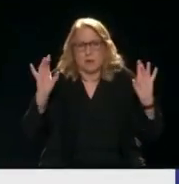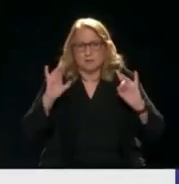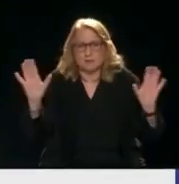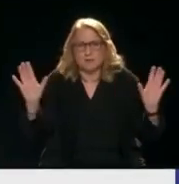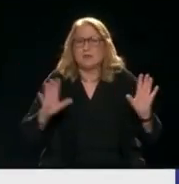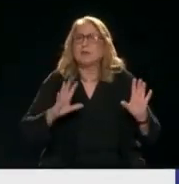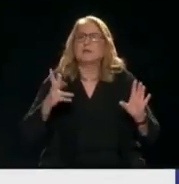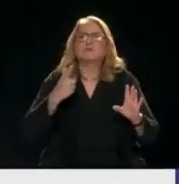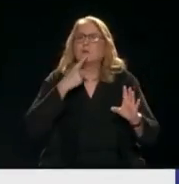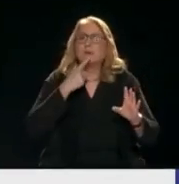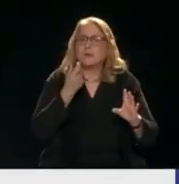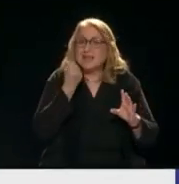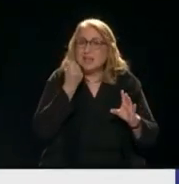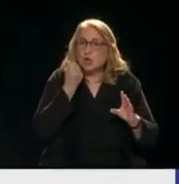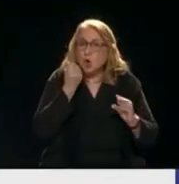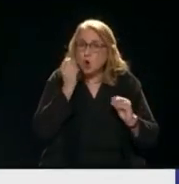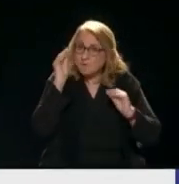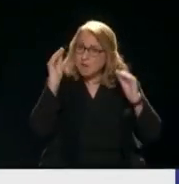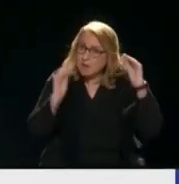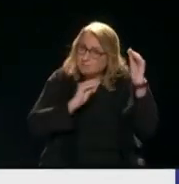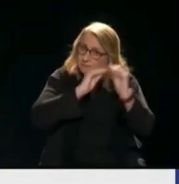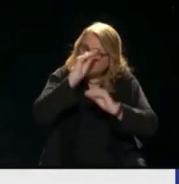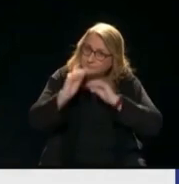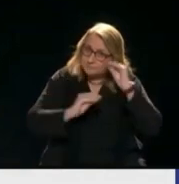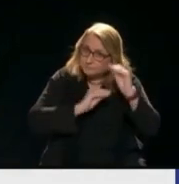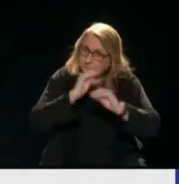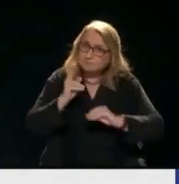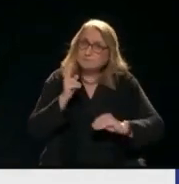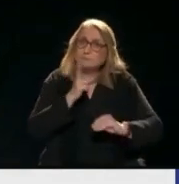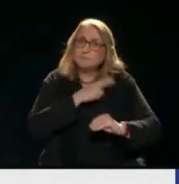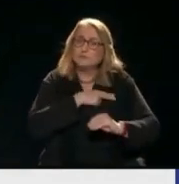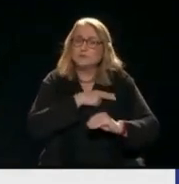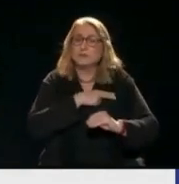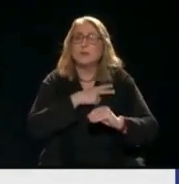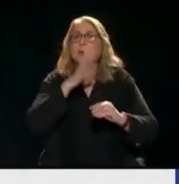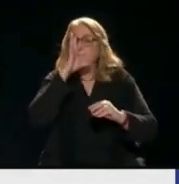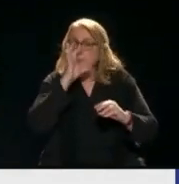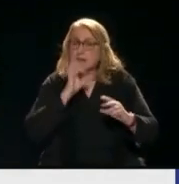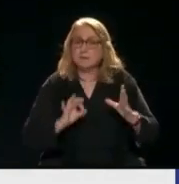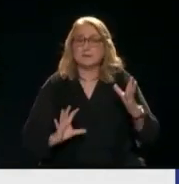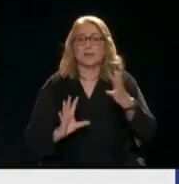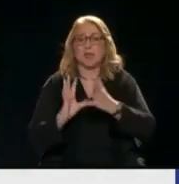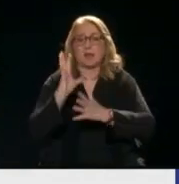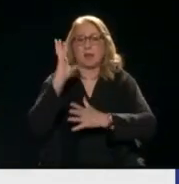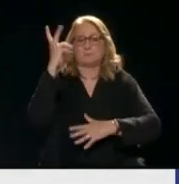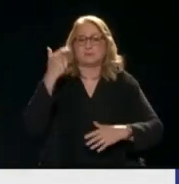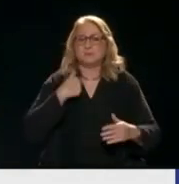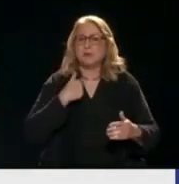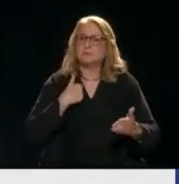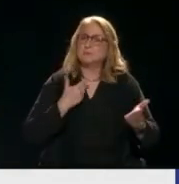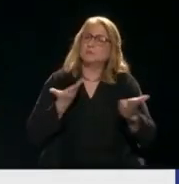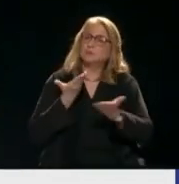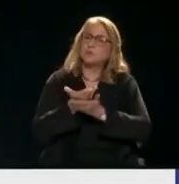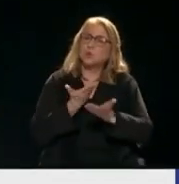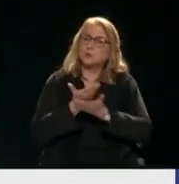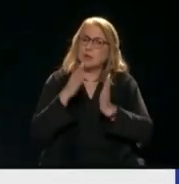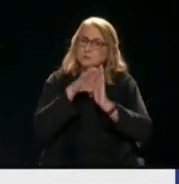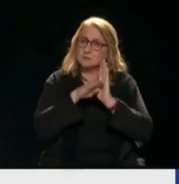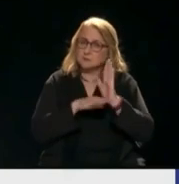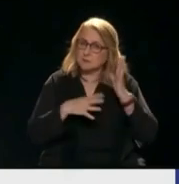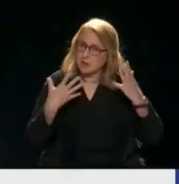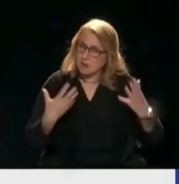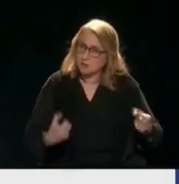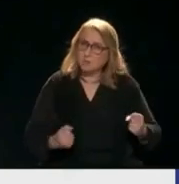Της οικονομίας Για μια πραγματική ανάπτυξη Έτσι όπως έχουμε θέσει τα θέματα εμείς Αλλά και τον πλούτο Από που